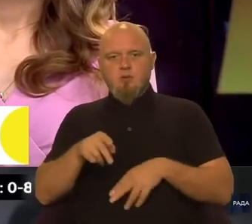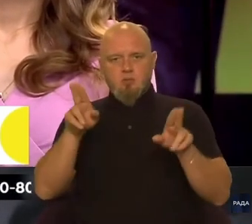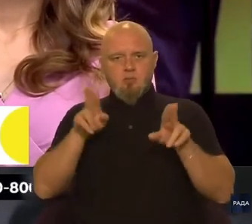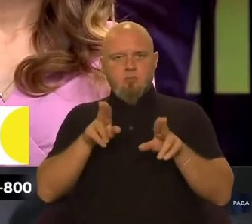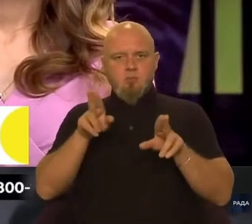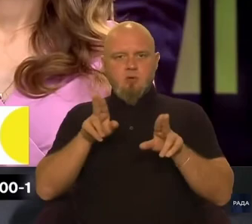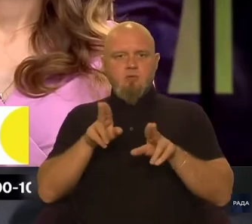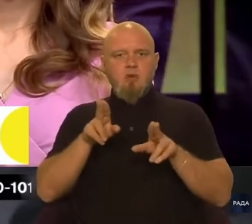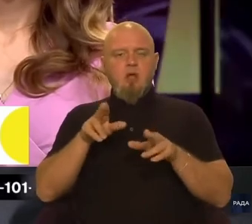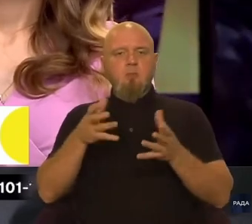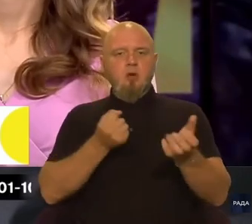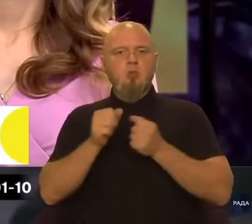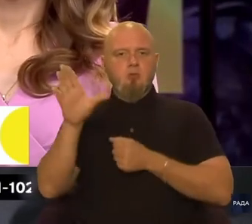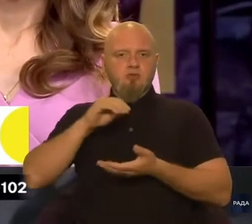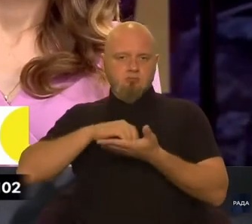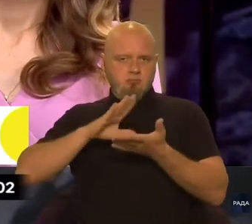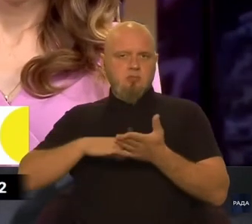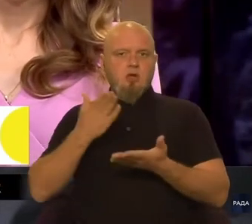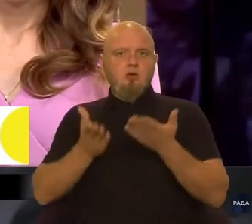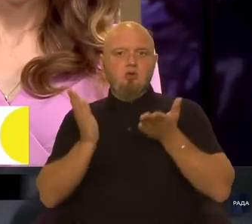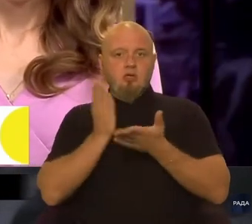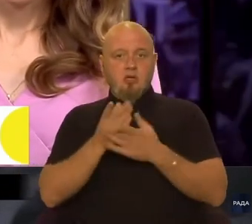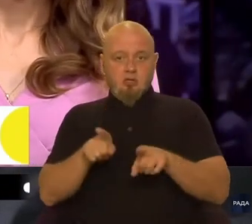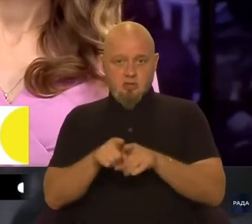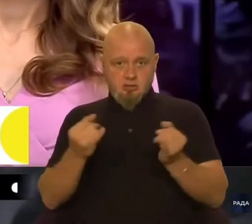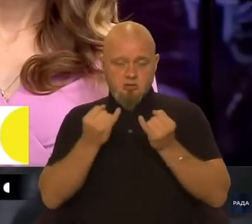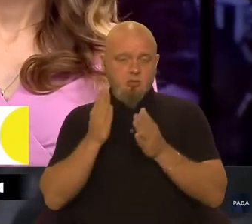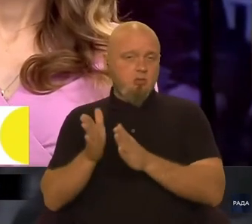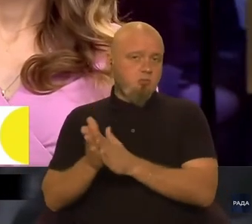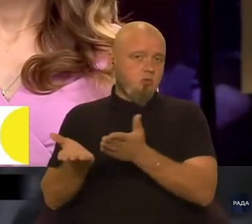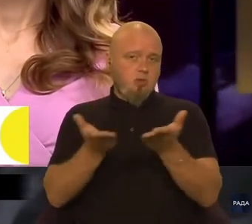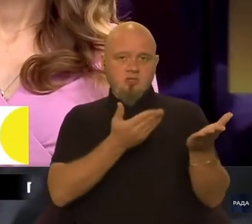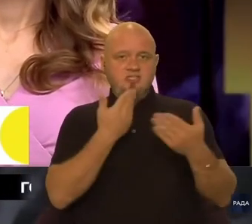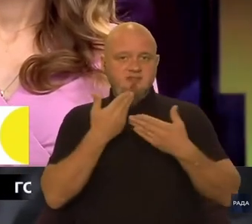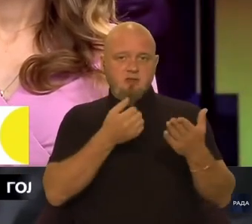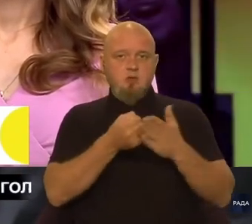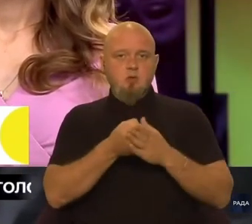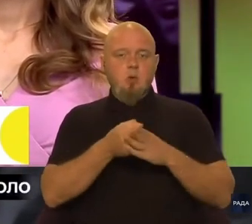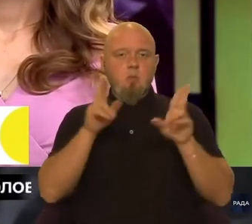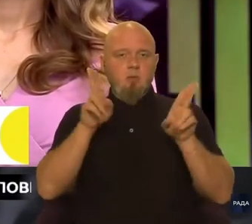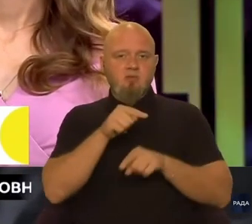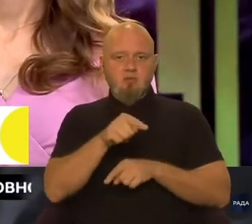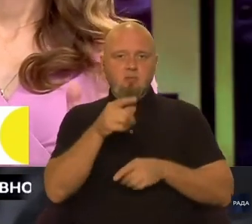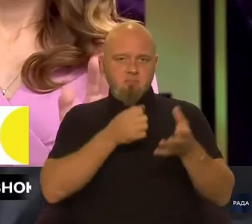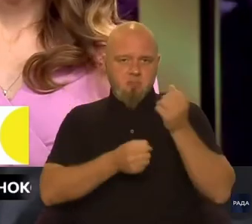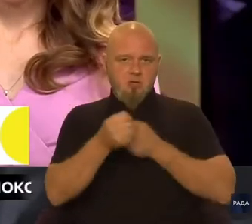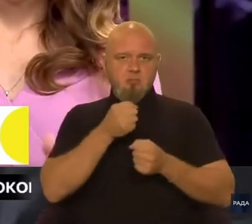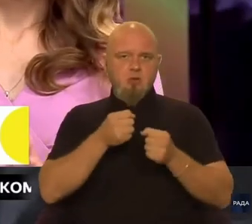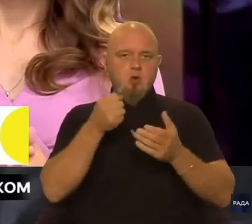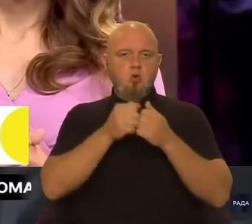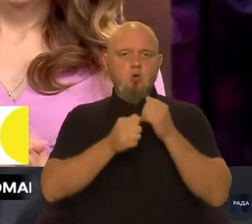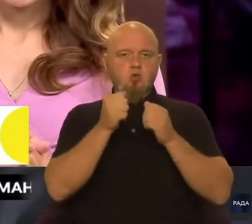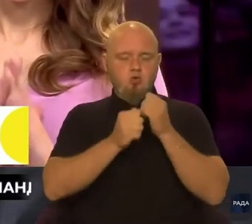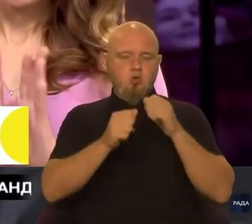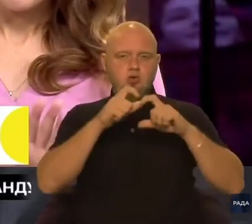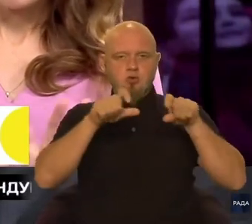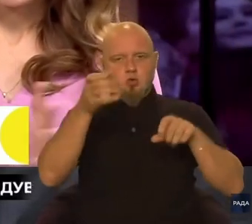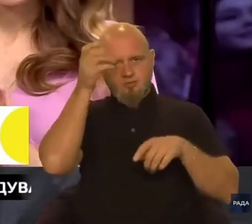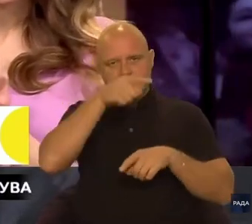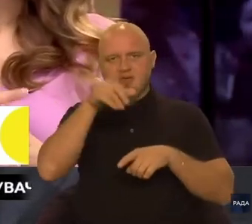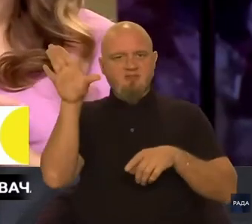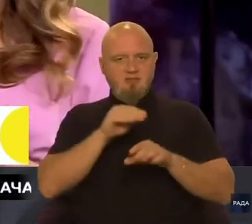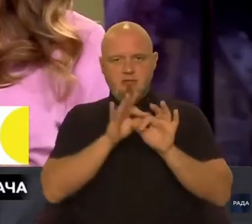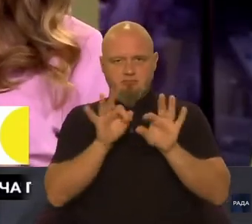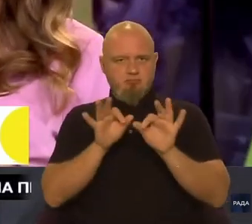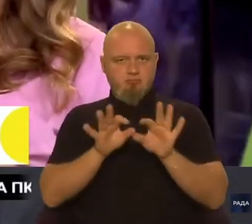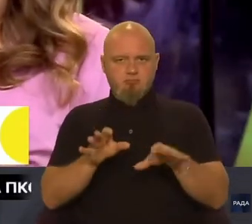прийому всі прописані. Тобто, якщо є така зацікавленість, будь ласка, звертайтеся до правил, там мов прийому кожного закладу освіти, там все описано. З минулого